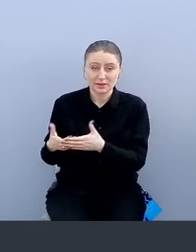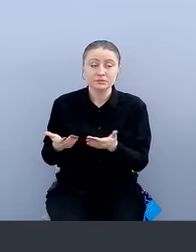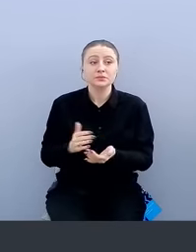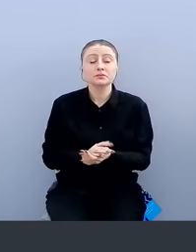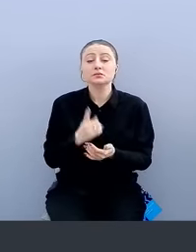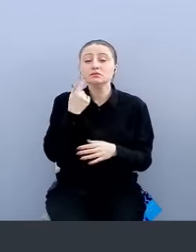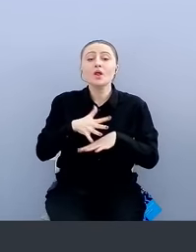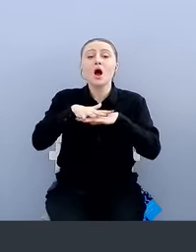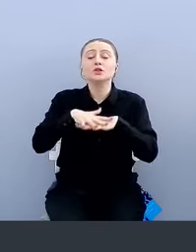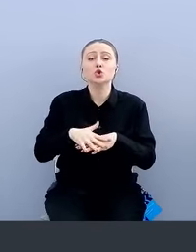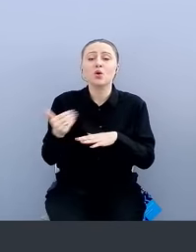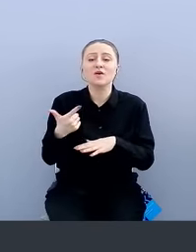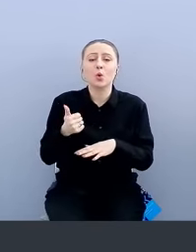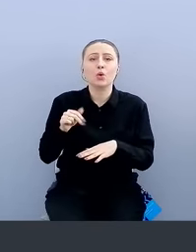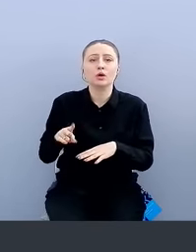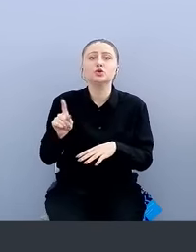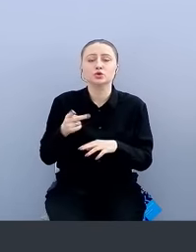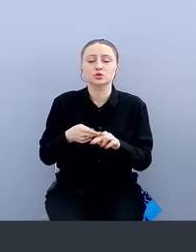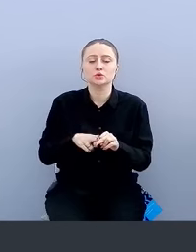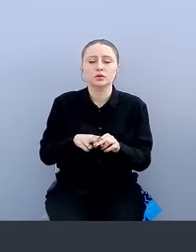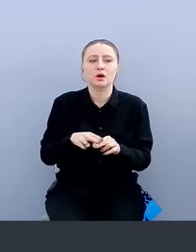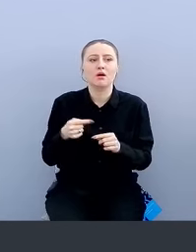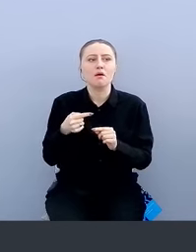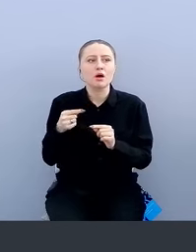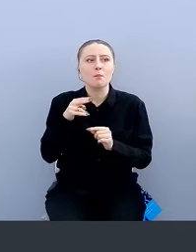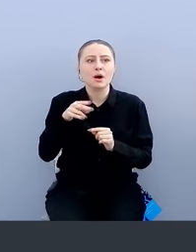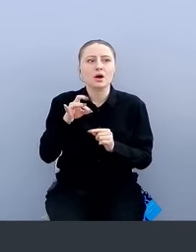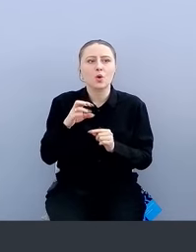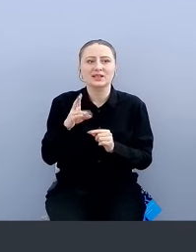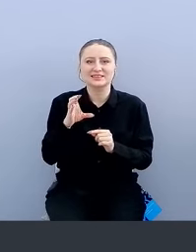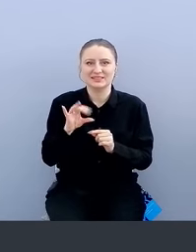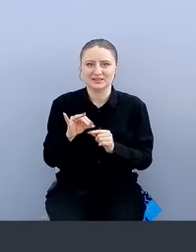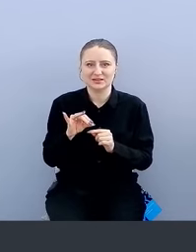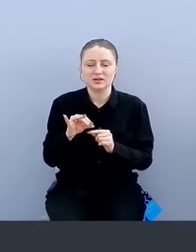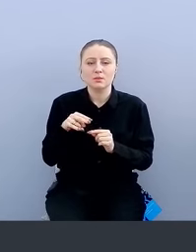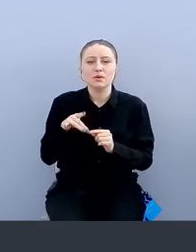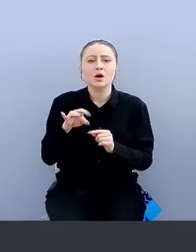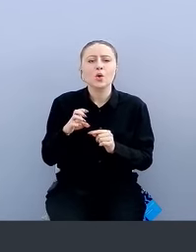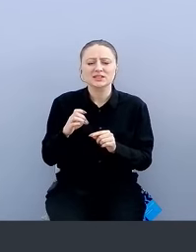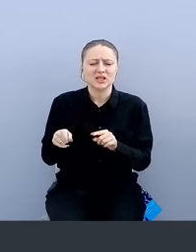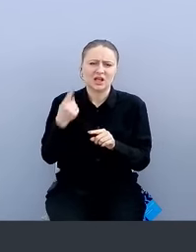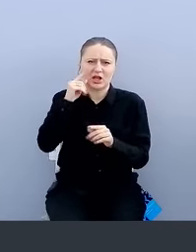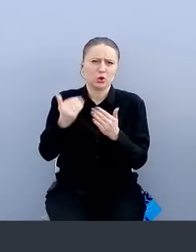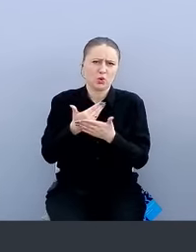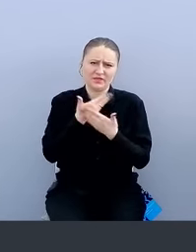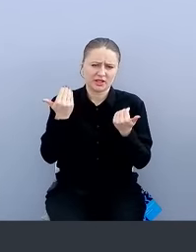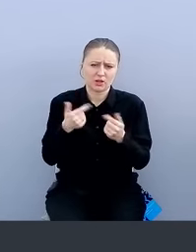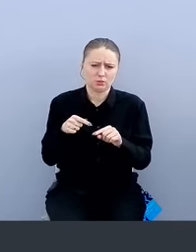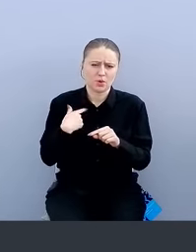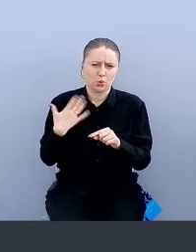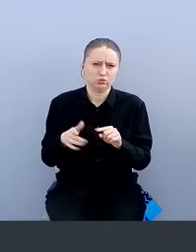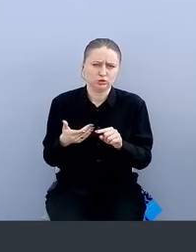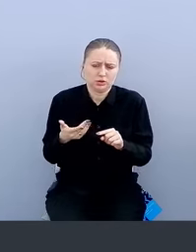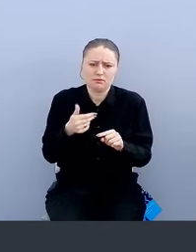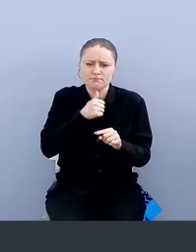В основе гуглового идеи вообще лежит авториационный прокси. В принципе, идея прокси не нова. Прокси у нас там 20 лет назад. Мне кажется, мы по кругу